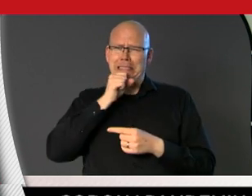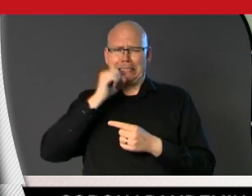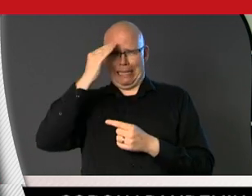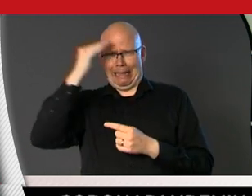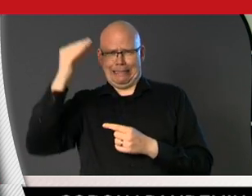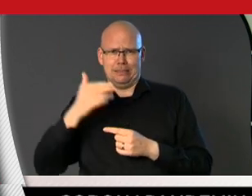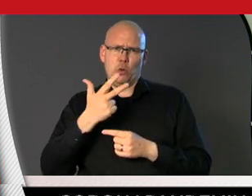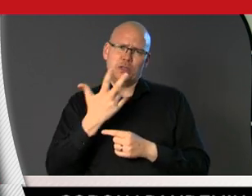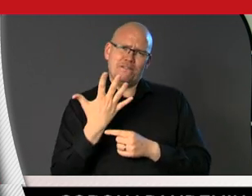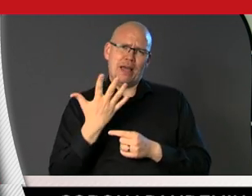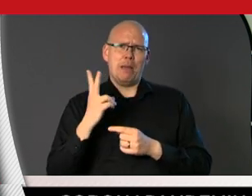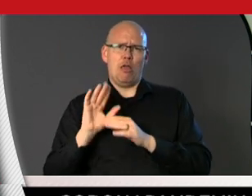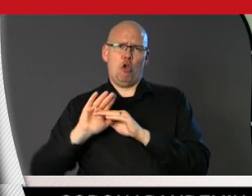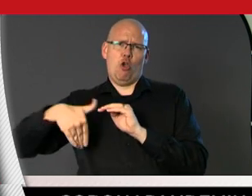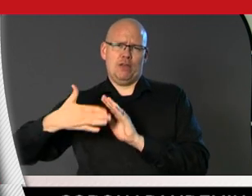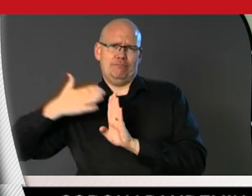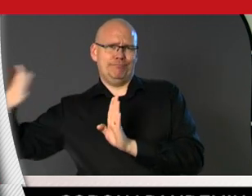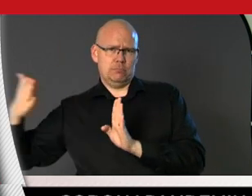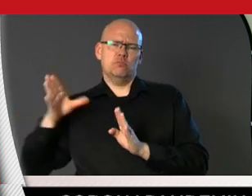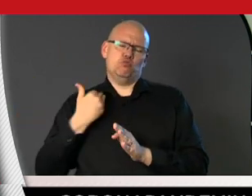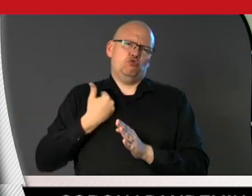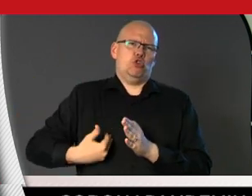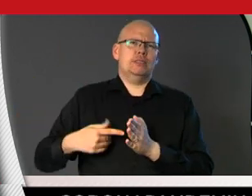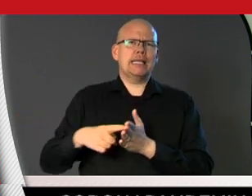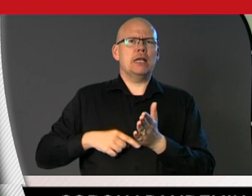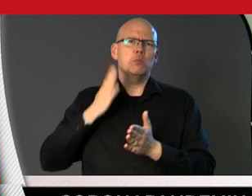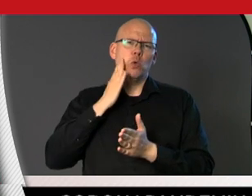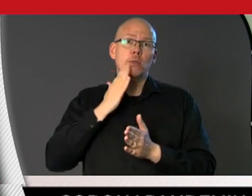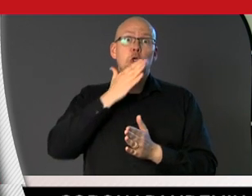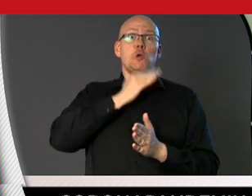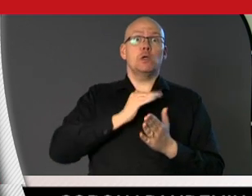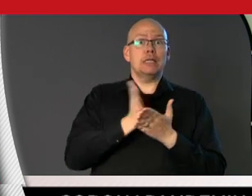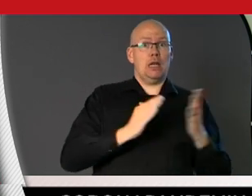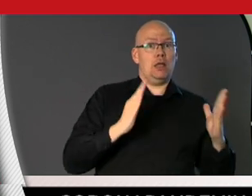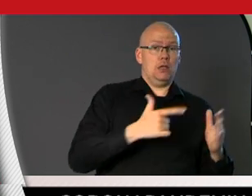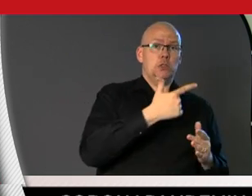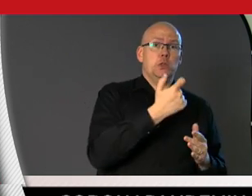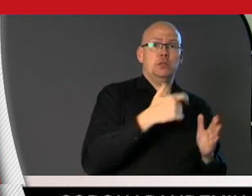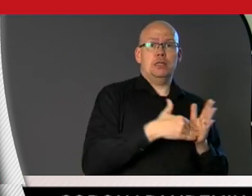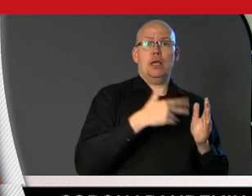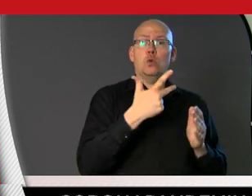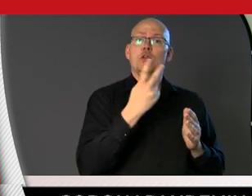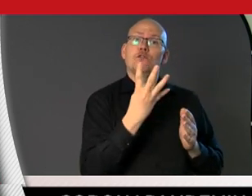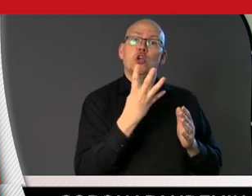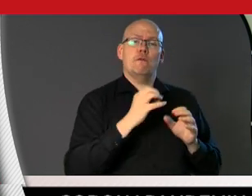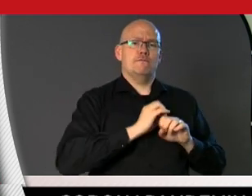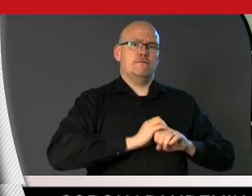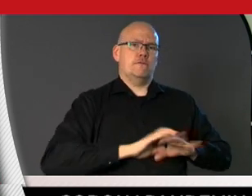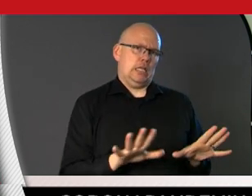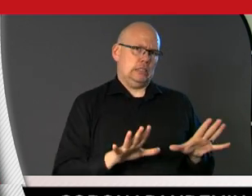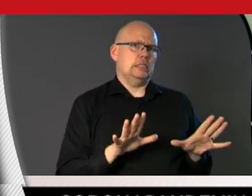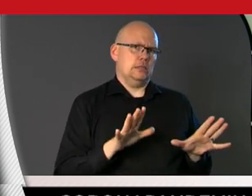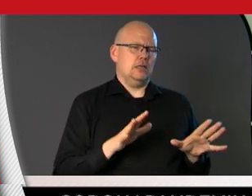och över som framförallt dör på särskilt boende. För den yngre delen, 70-84, så är det en majoritet om en knapp som dör på